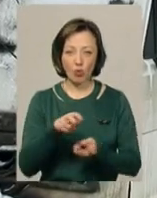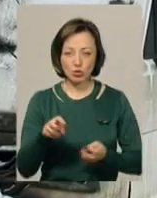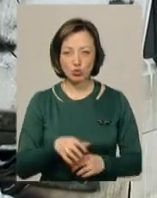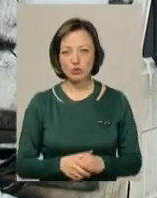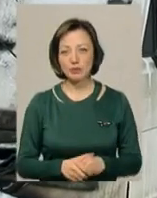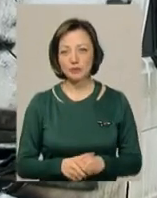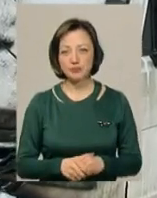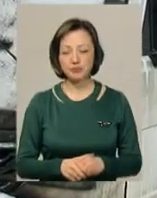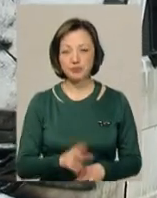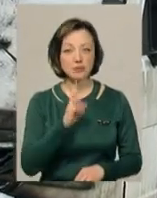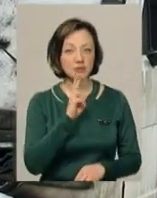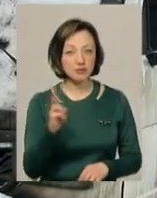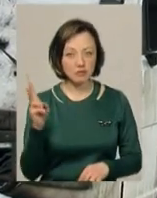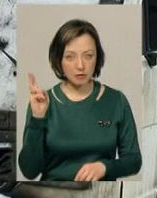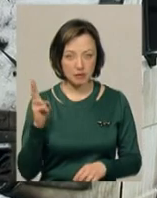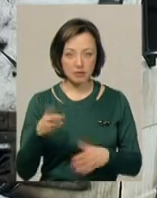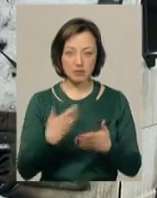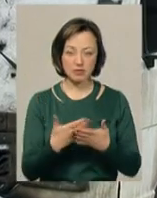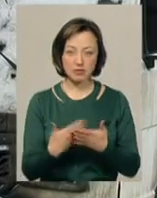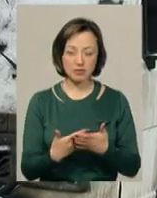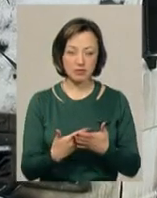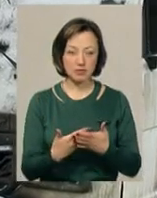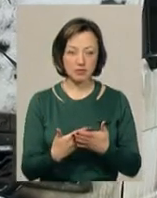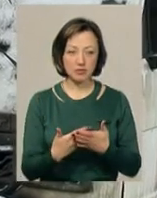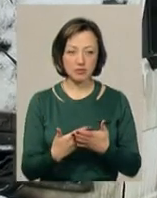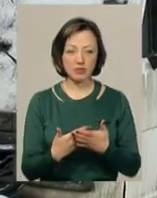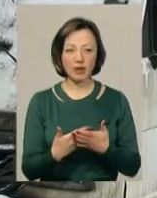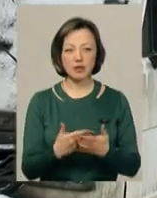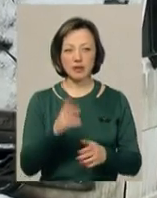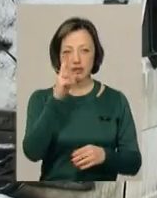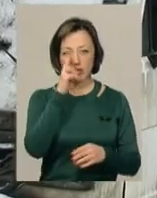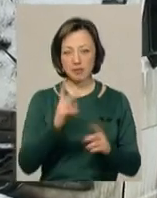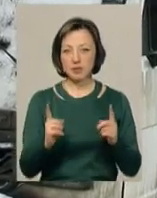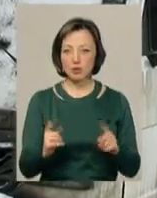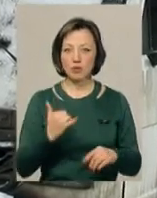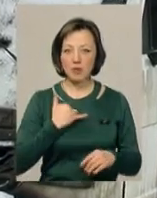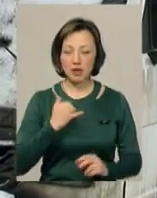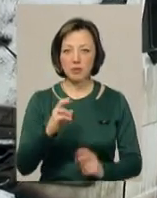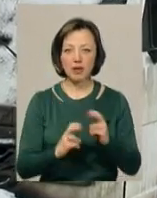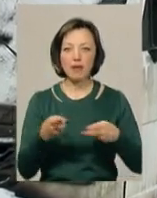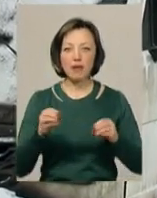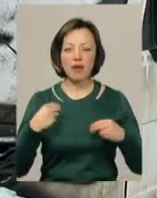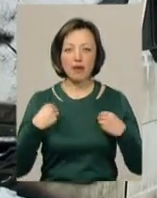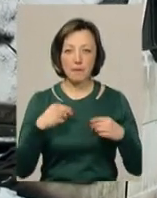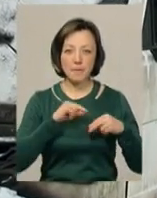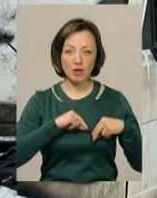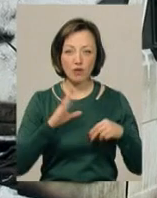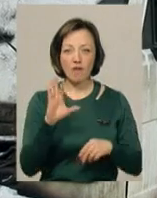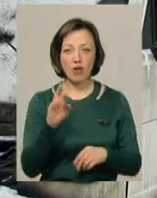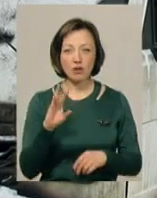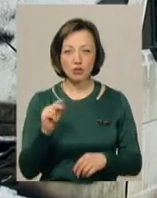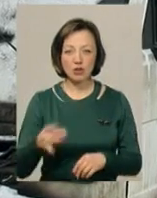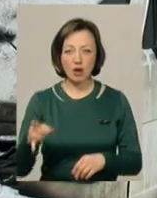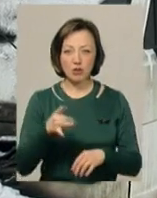Два роки назад, приблизно, з інтервалом десь місяців-два, мене на підприємстві, де я працюю в Волочинському районі,